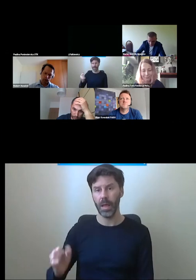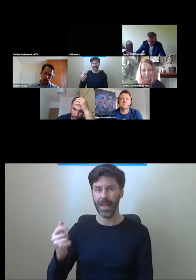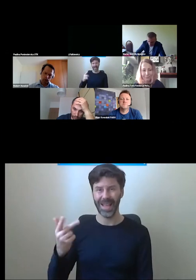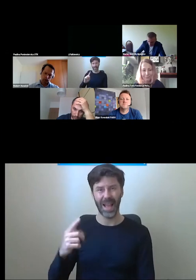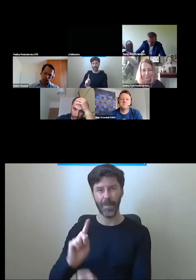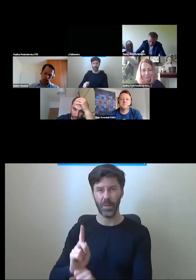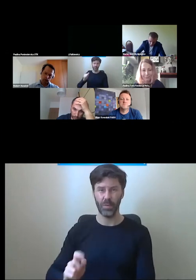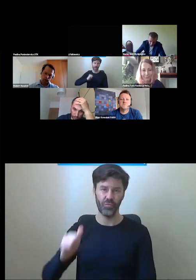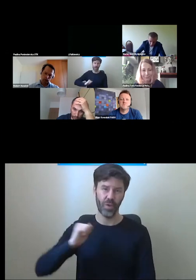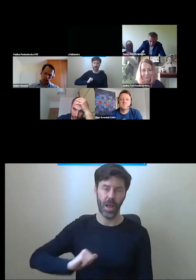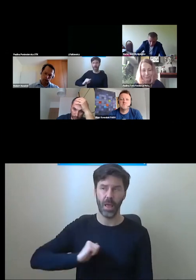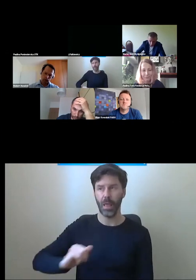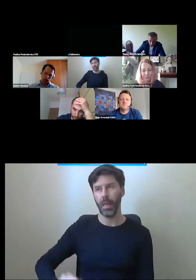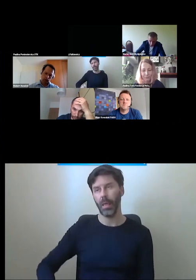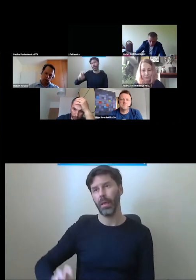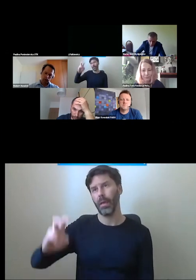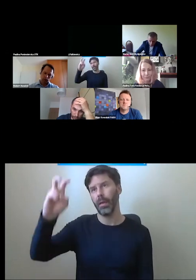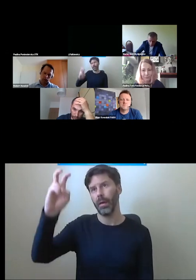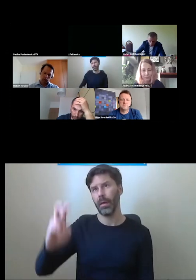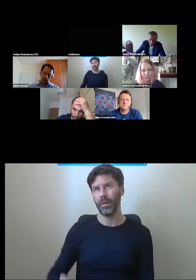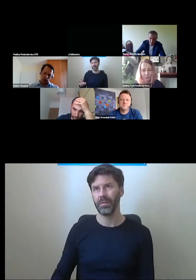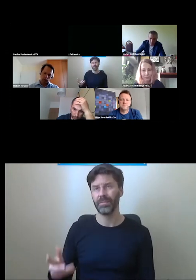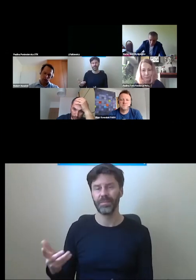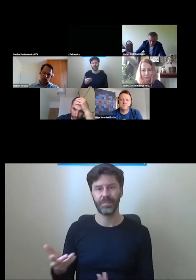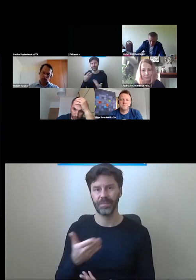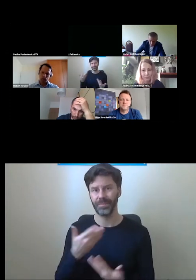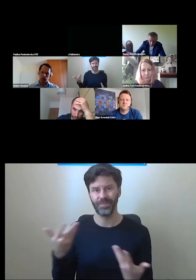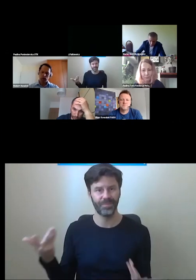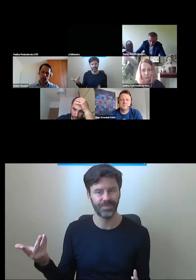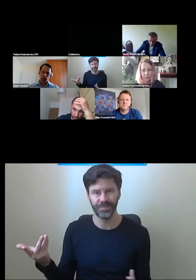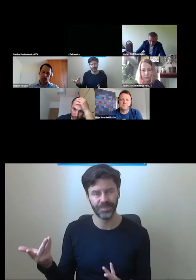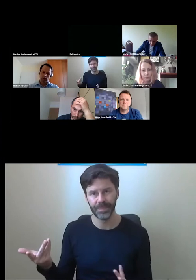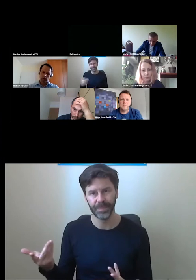winda odjechała, no to też przestaje być funkcjonalna.